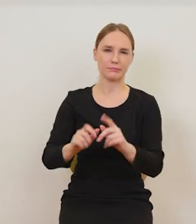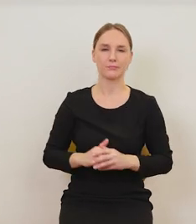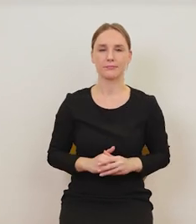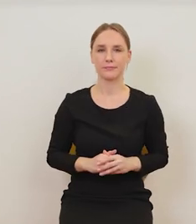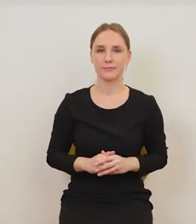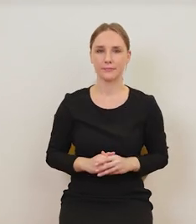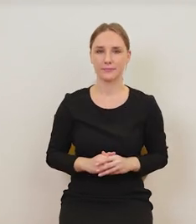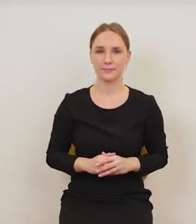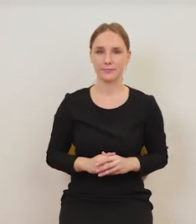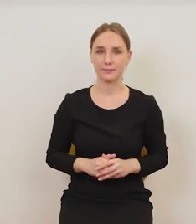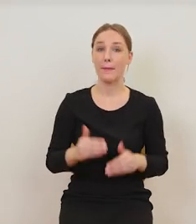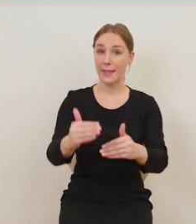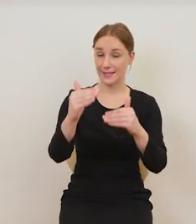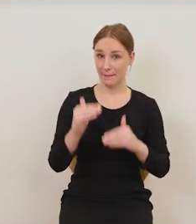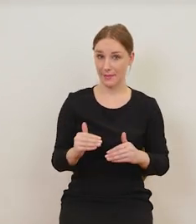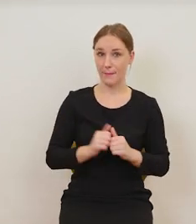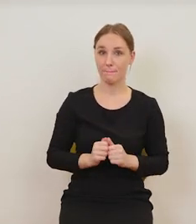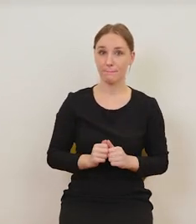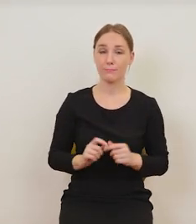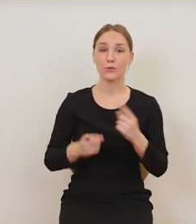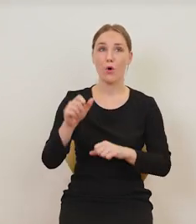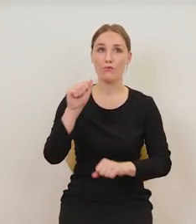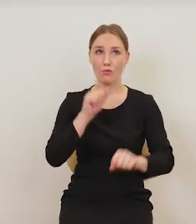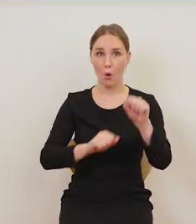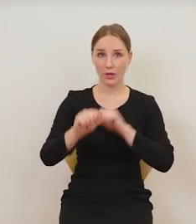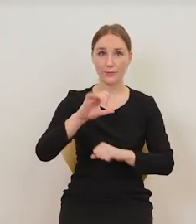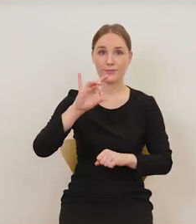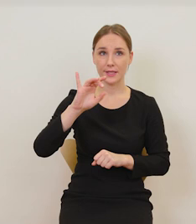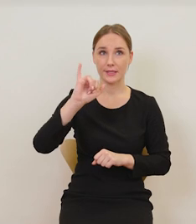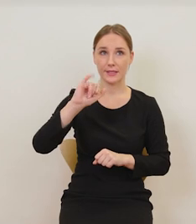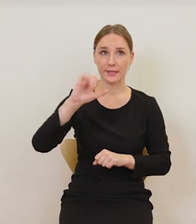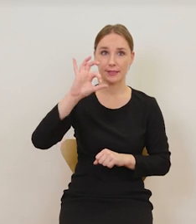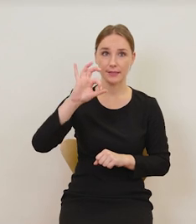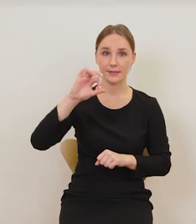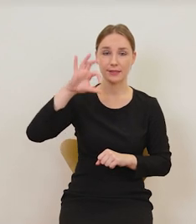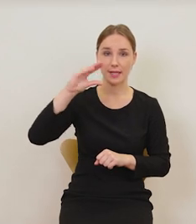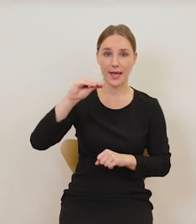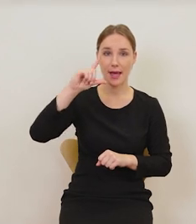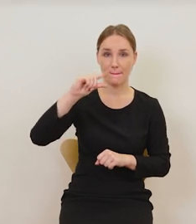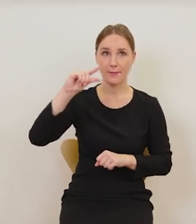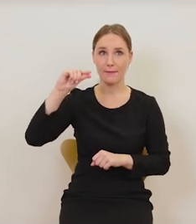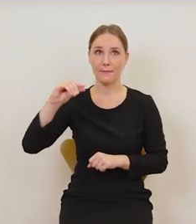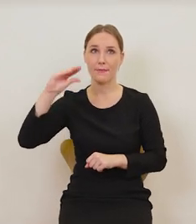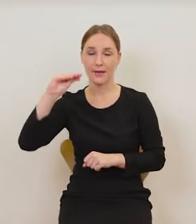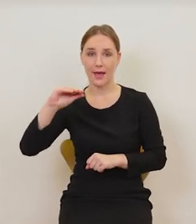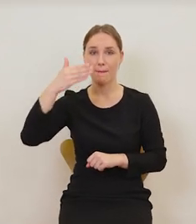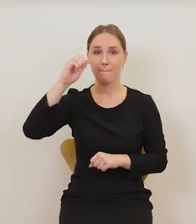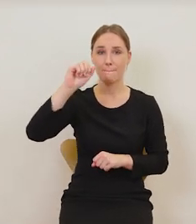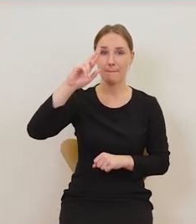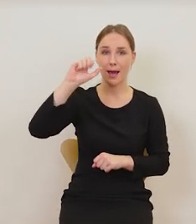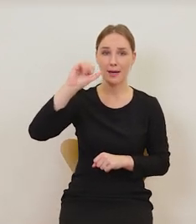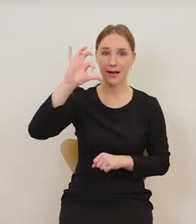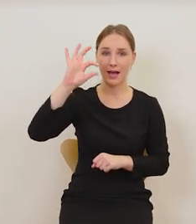I kolejny Włoch. Giuseppe Marastoni, pijany mnich. Ta kultura ważenia